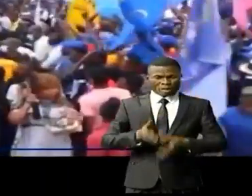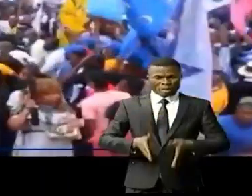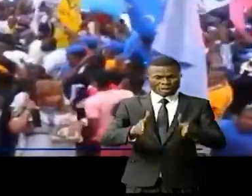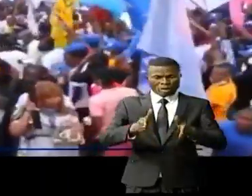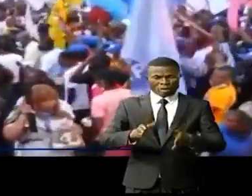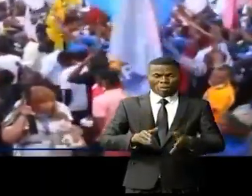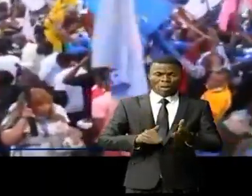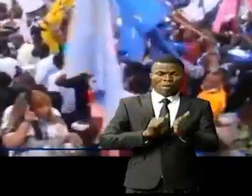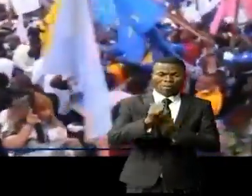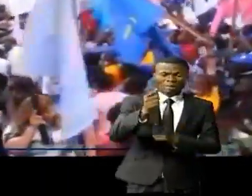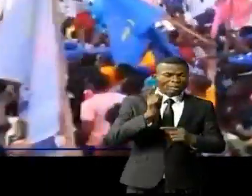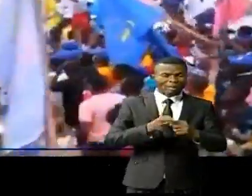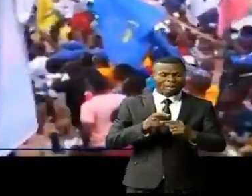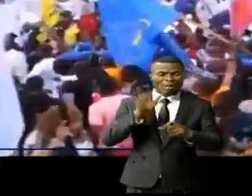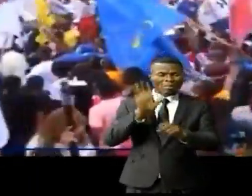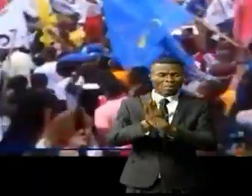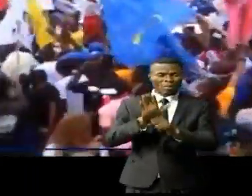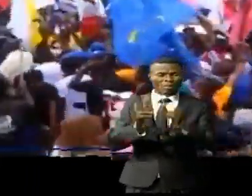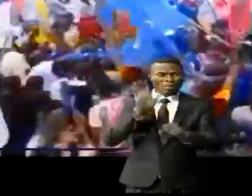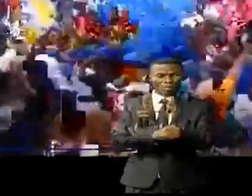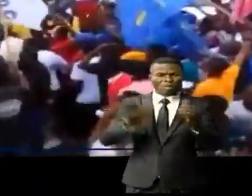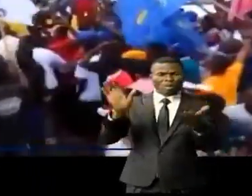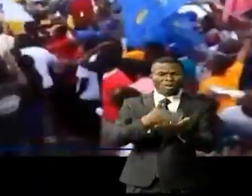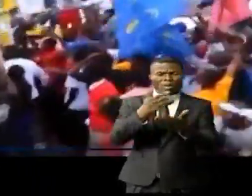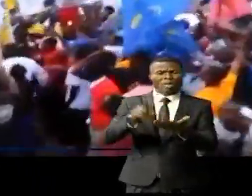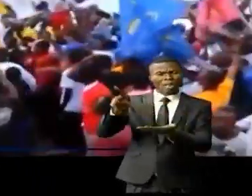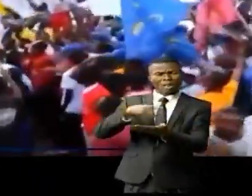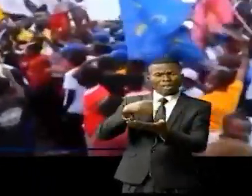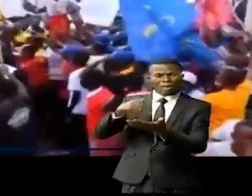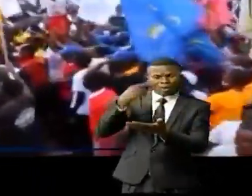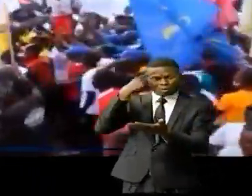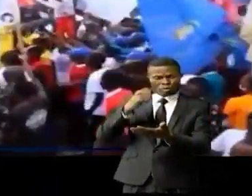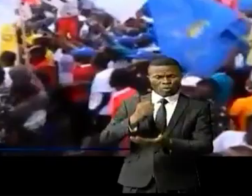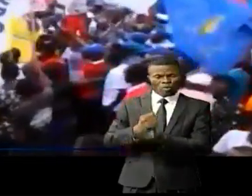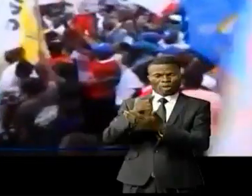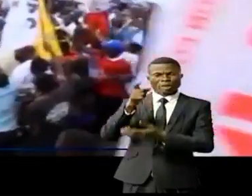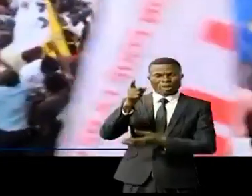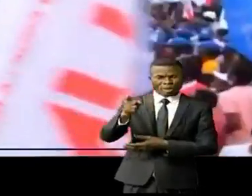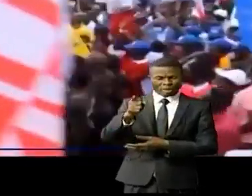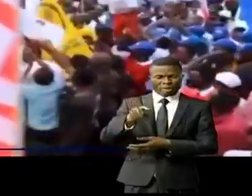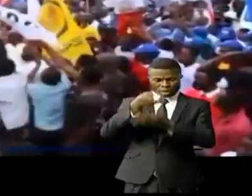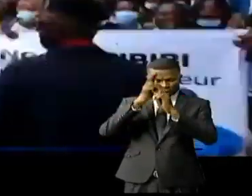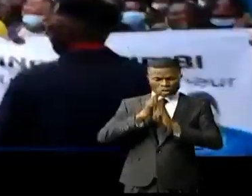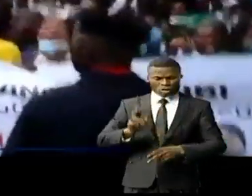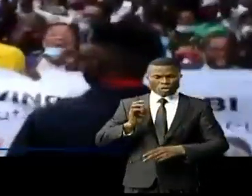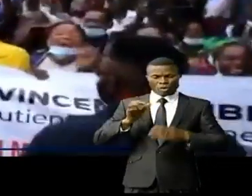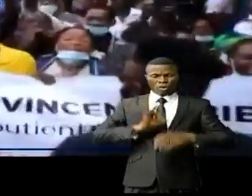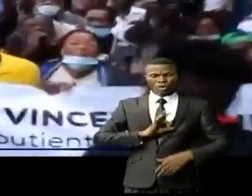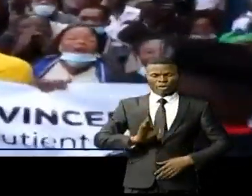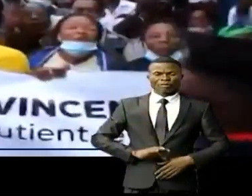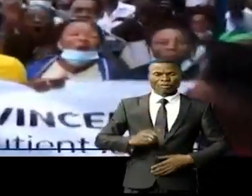'aéroport. La foule était immense, chantant et dansant en son honneur et à la gloire du président de la République.